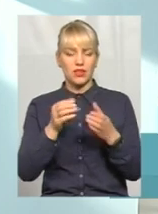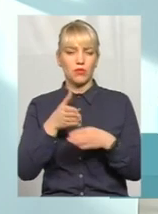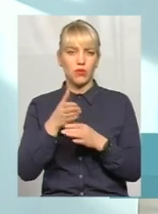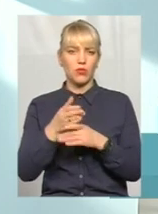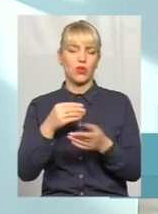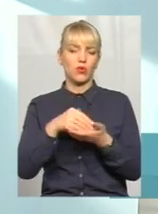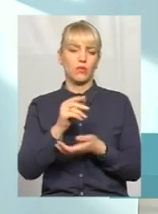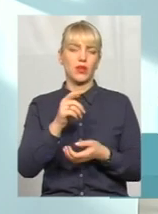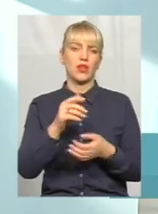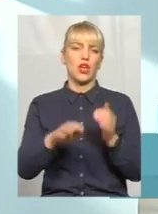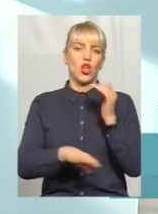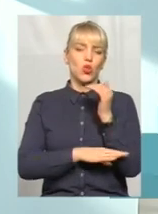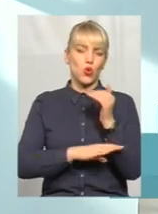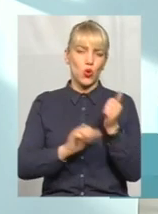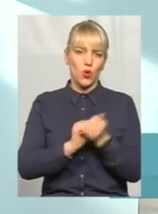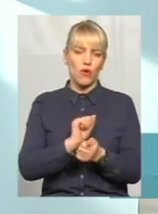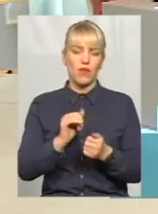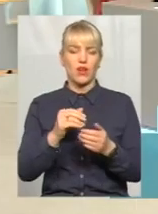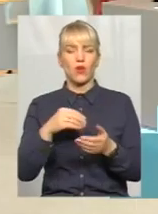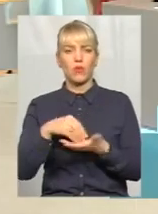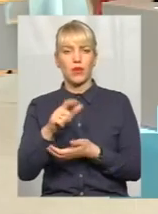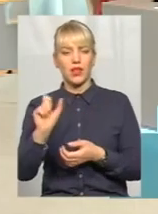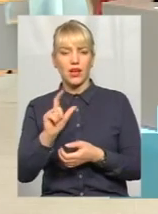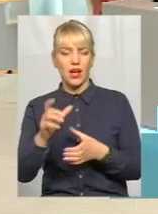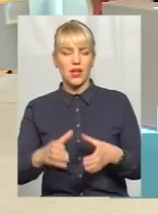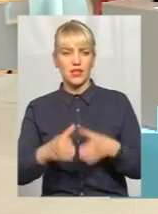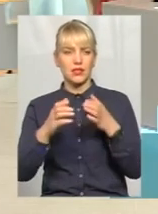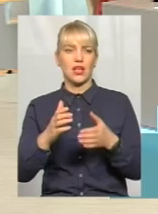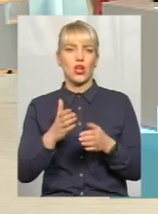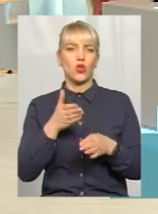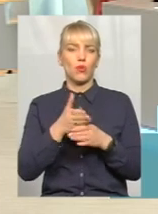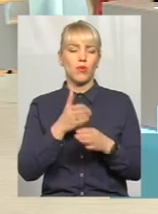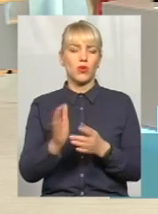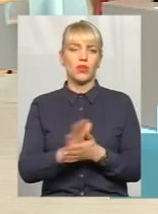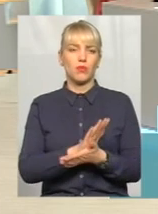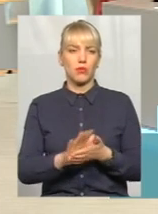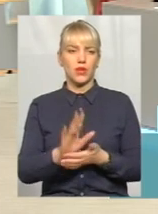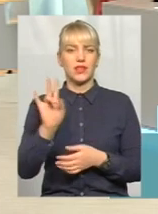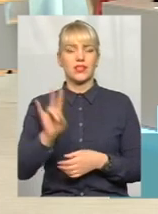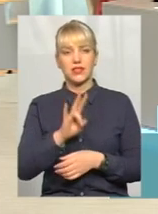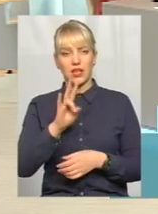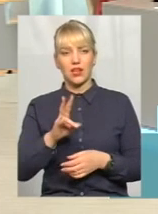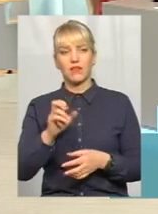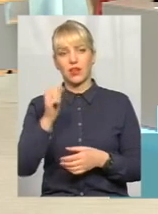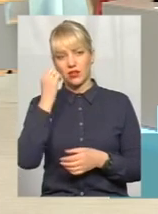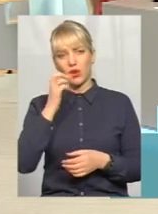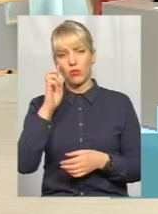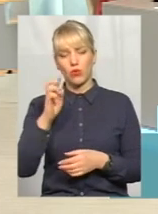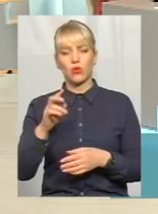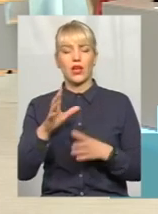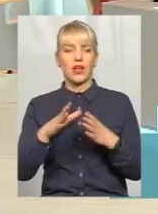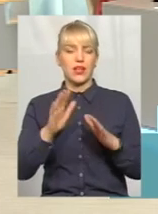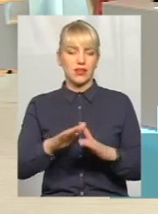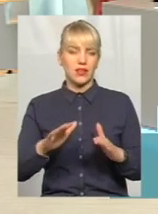скраплений газ, балон. Допомогли поприбирати церква. Дякувати Богу, діти повернуті в родину.